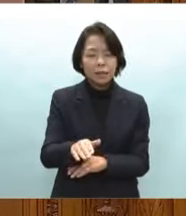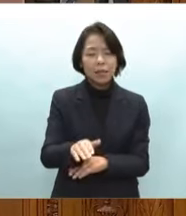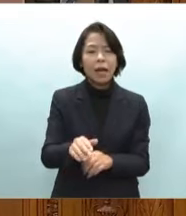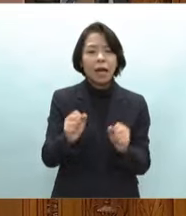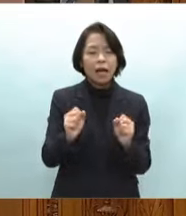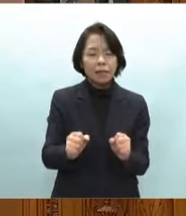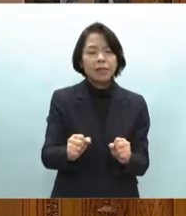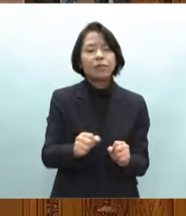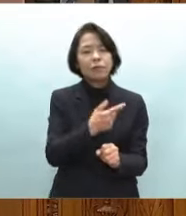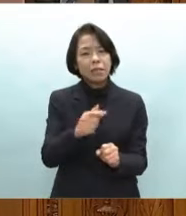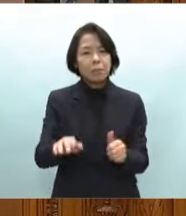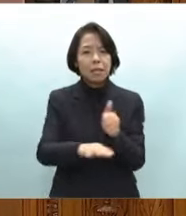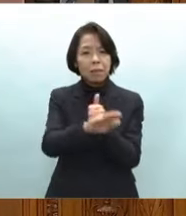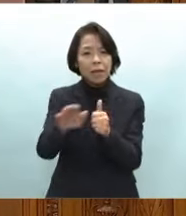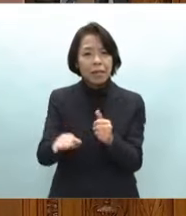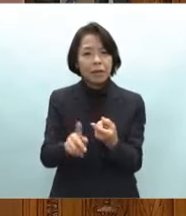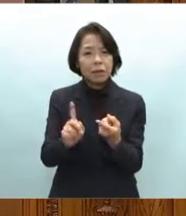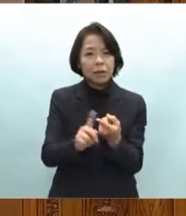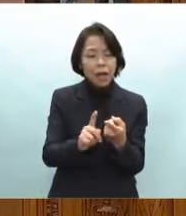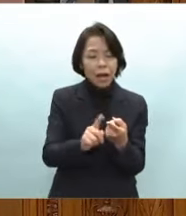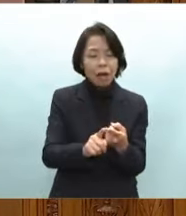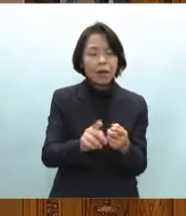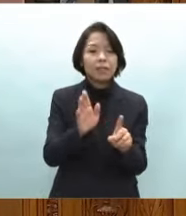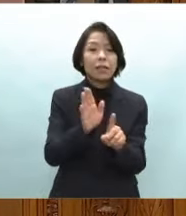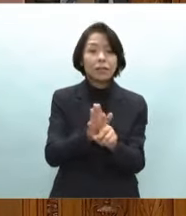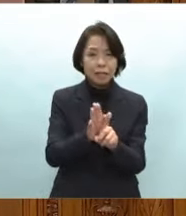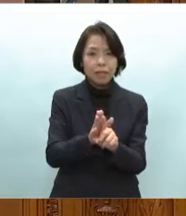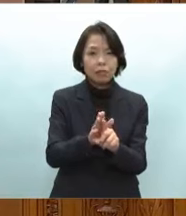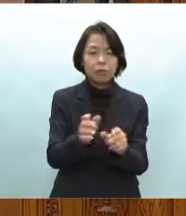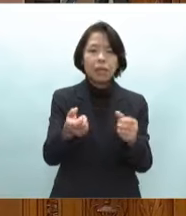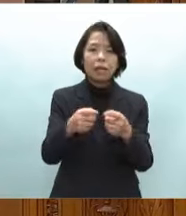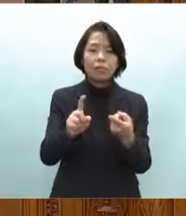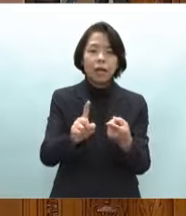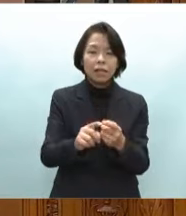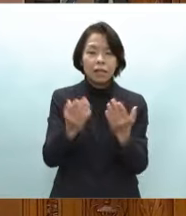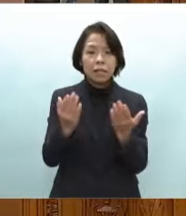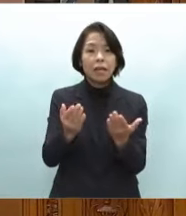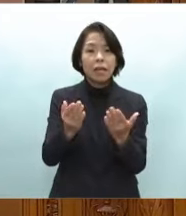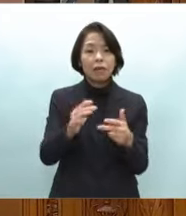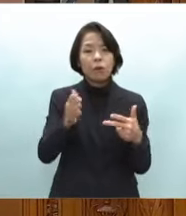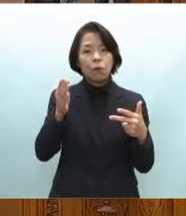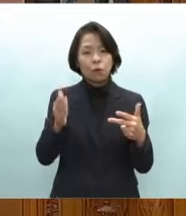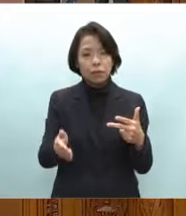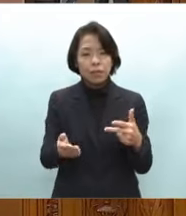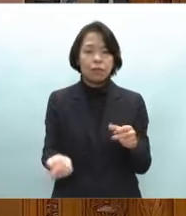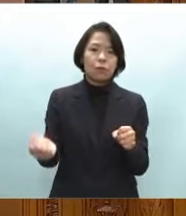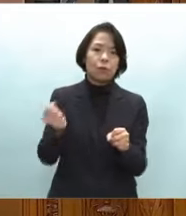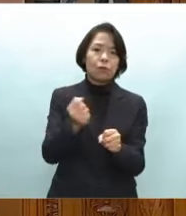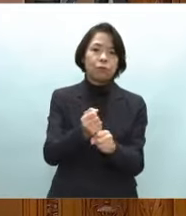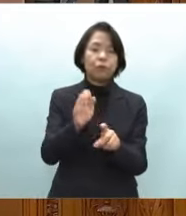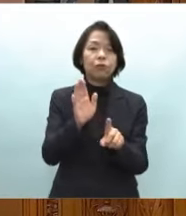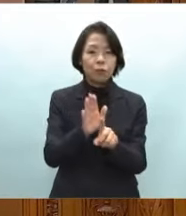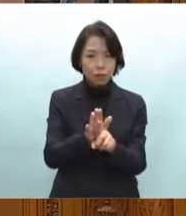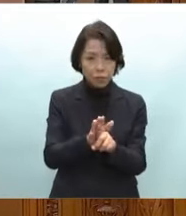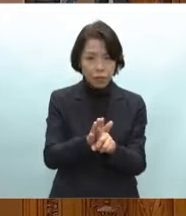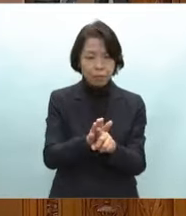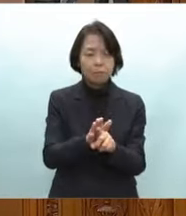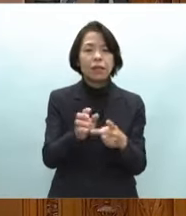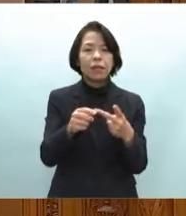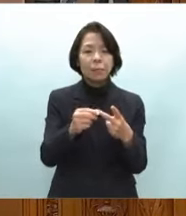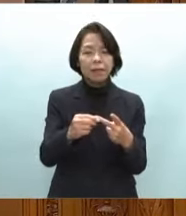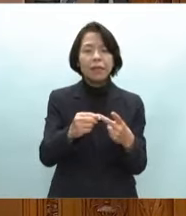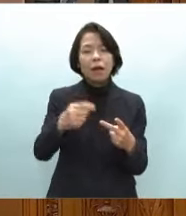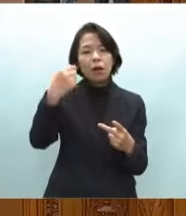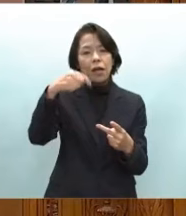環境に応じた支援として具体的には学校施設の復旧支援教科書